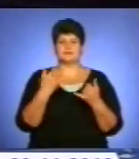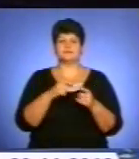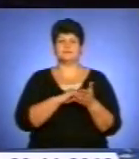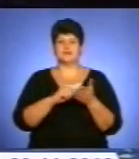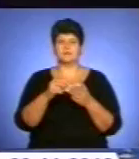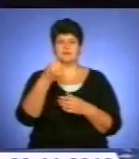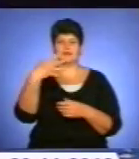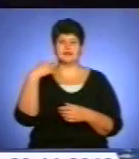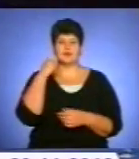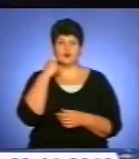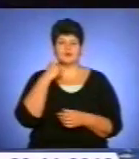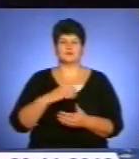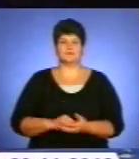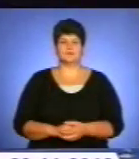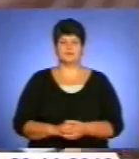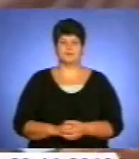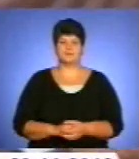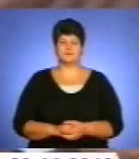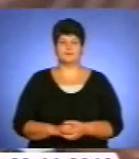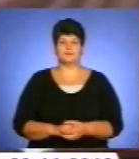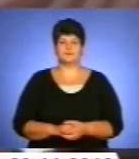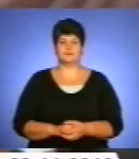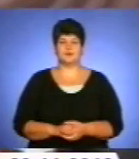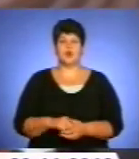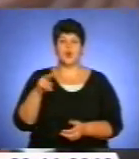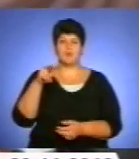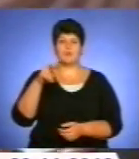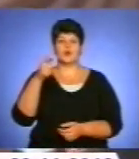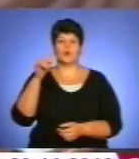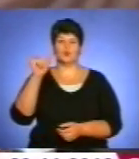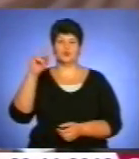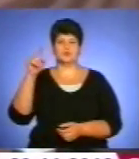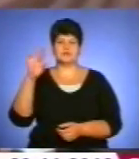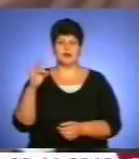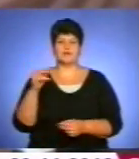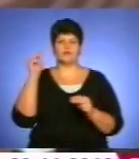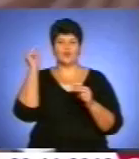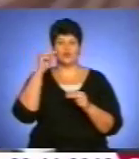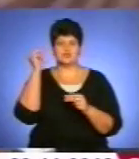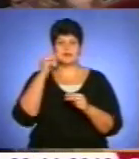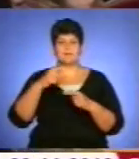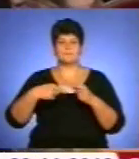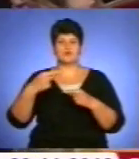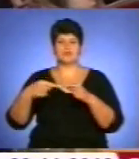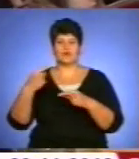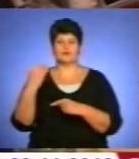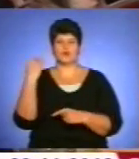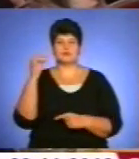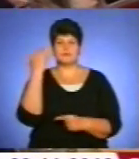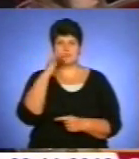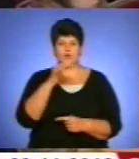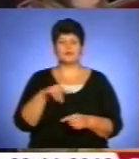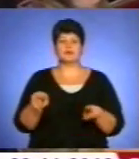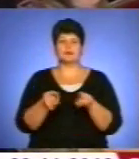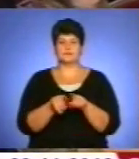був патріарх Йосиф Сліпий. Любомир Гузар – учень і послідовник Йосифа Сліпого. Блаженніший